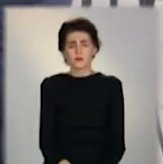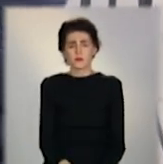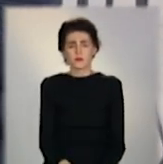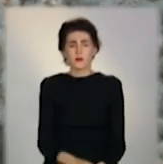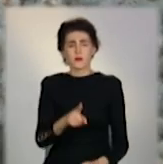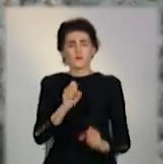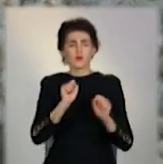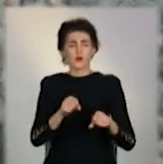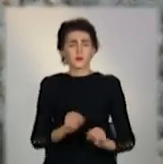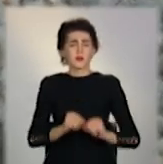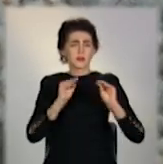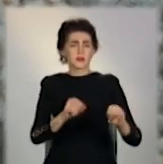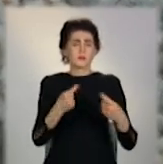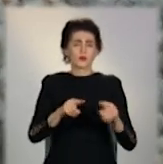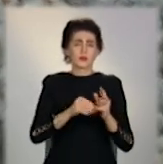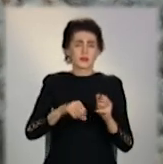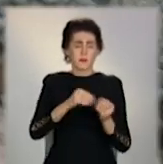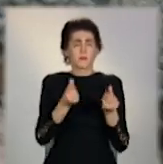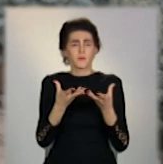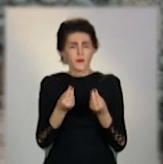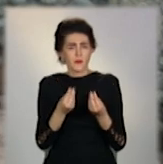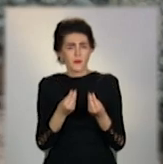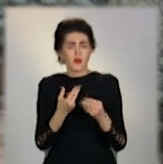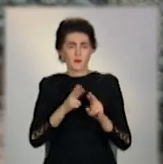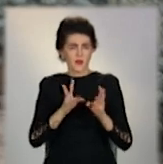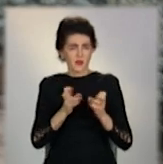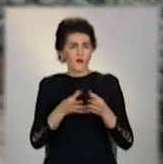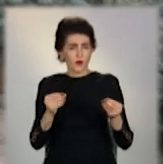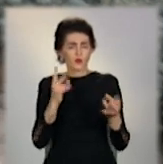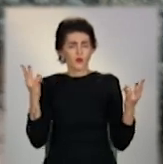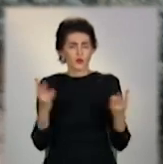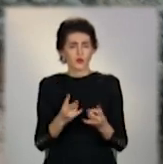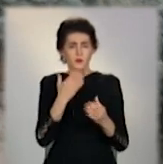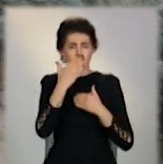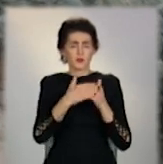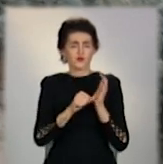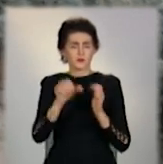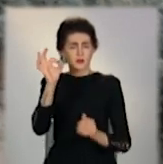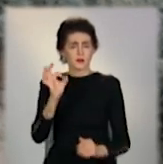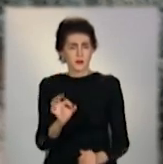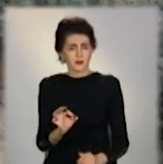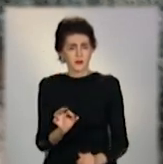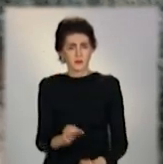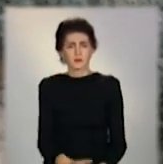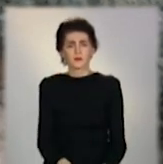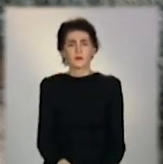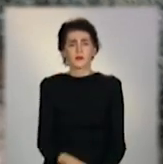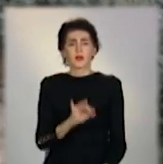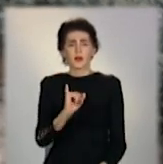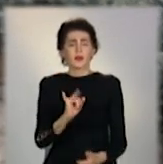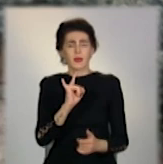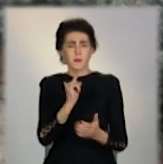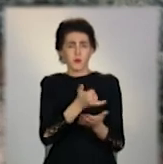висаджувати. Обрізуємо, здаємо влажність. Влажність потрібна 60%. І поливаєте,